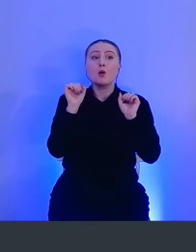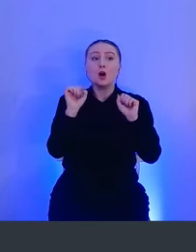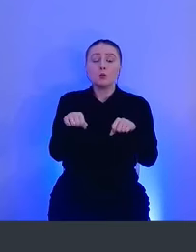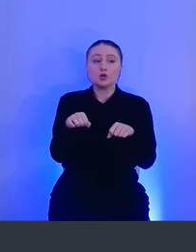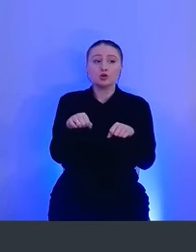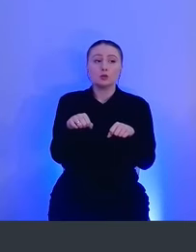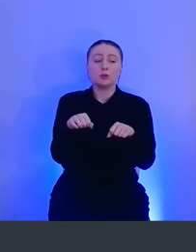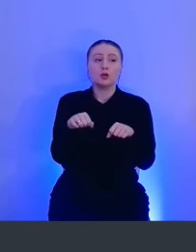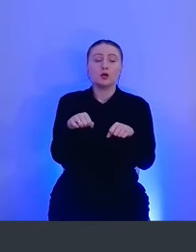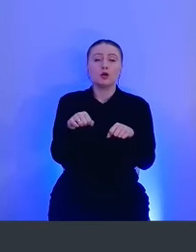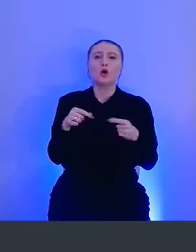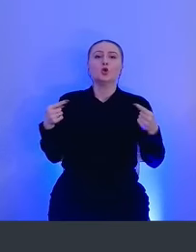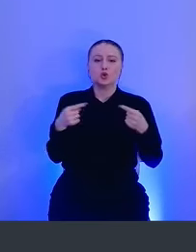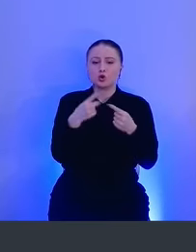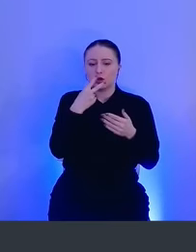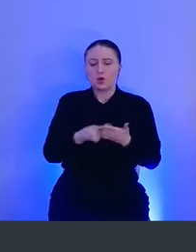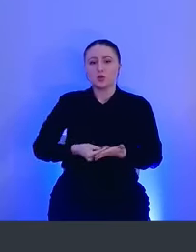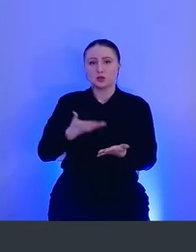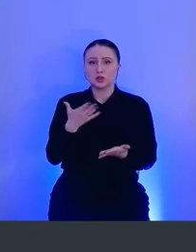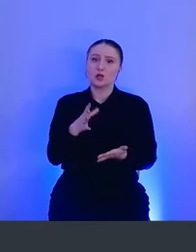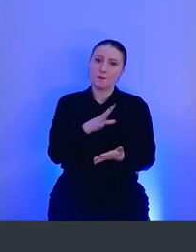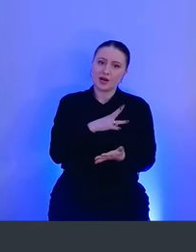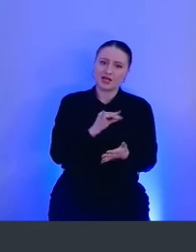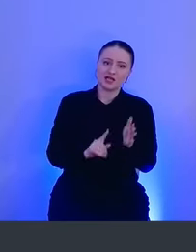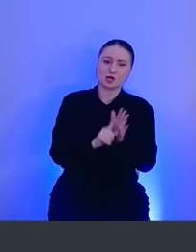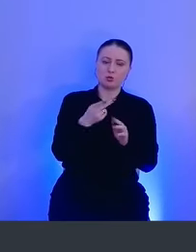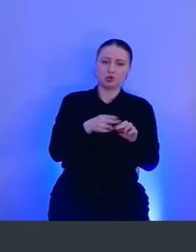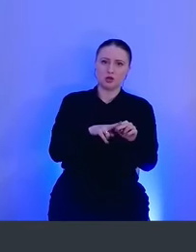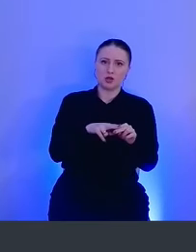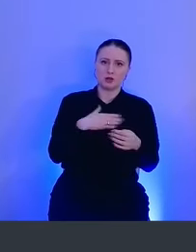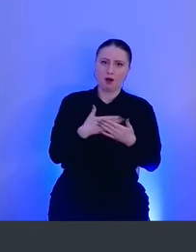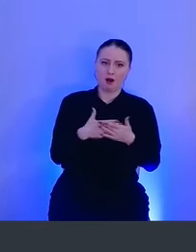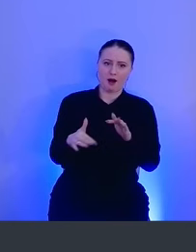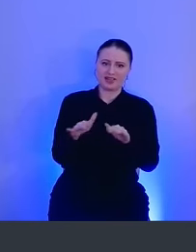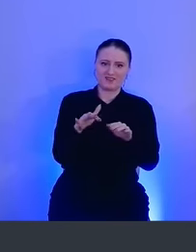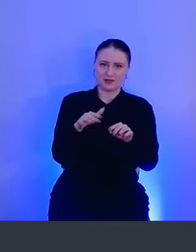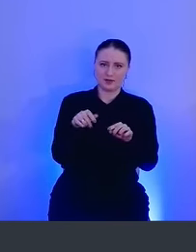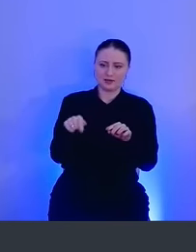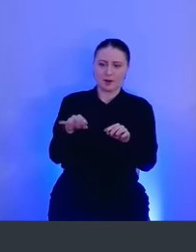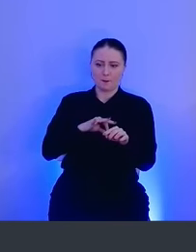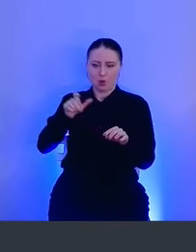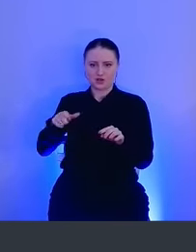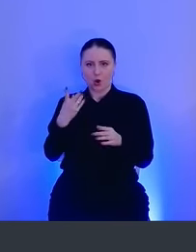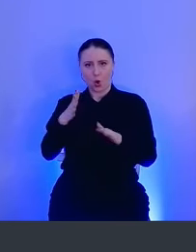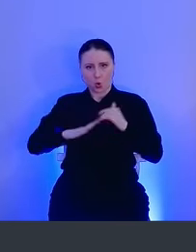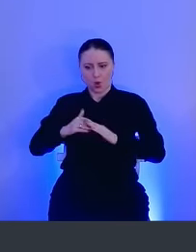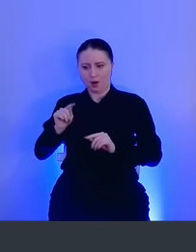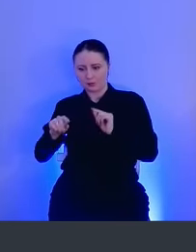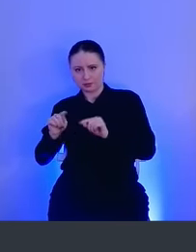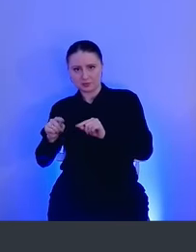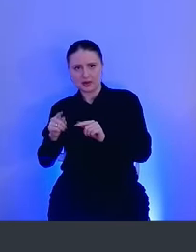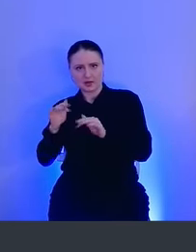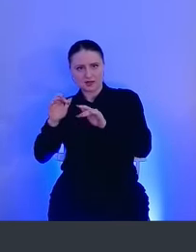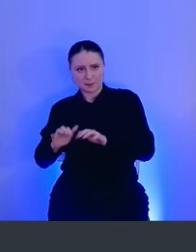точно оценить, а была ли запущена эта активность пользователям руками просто в терминале,